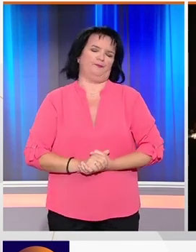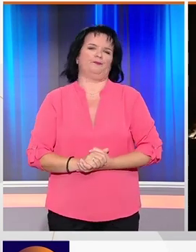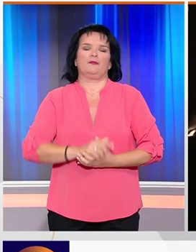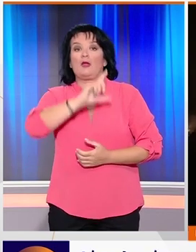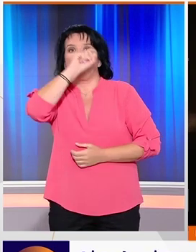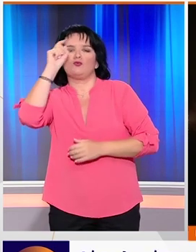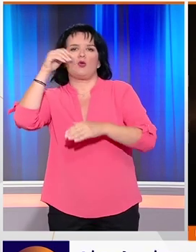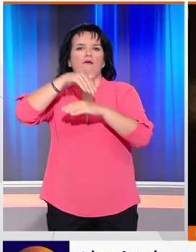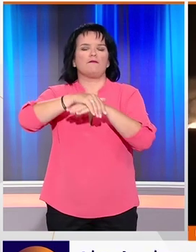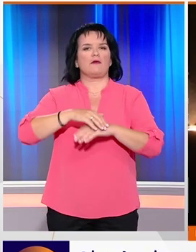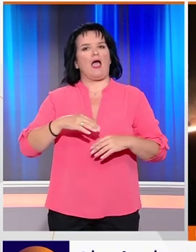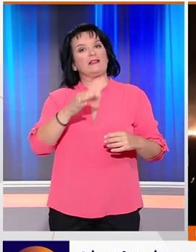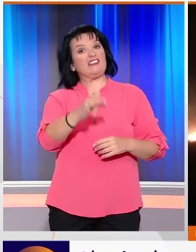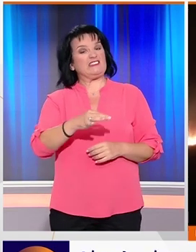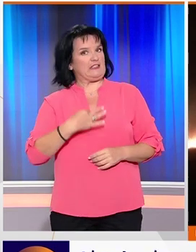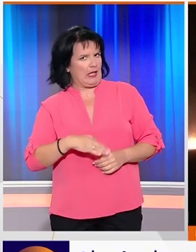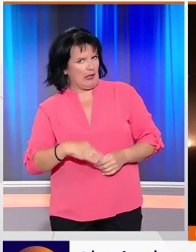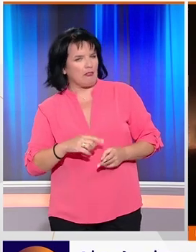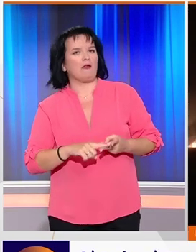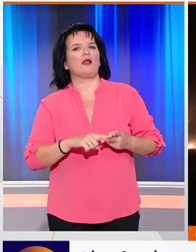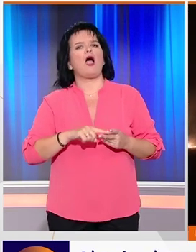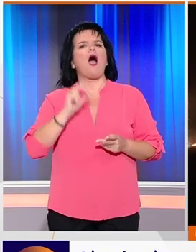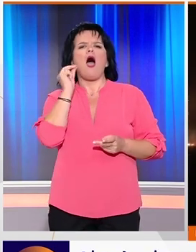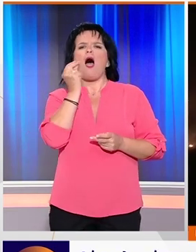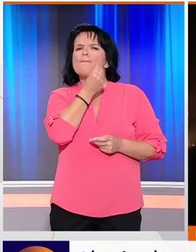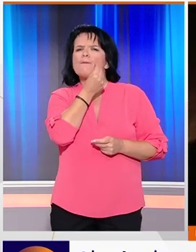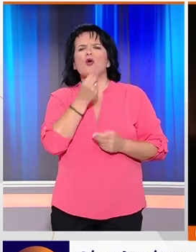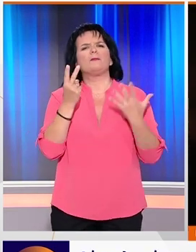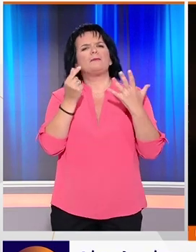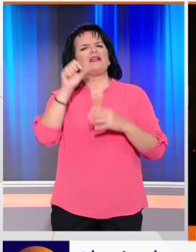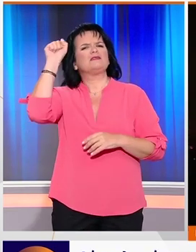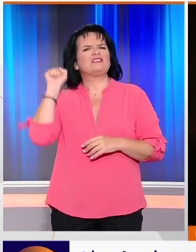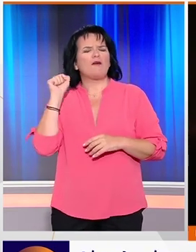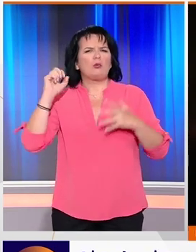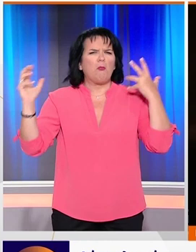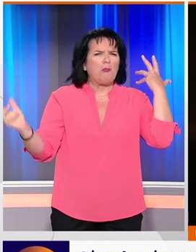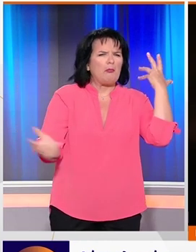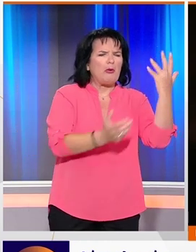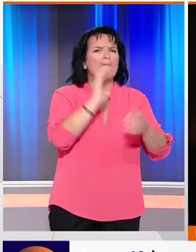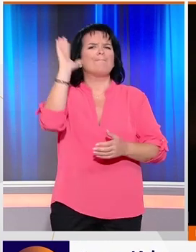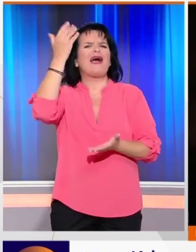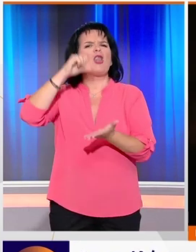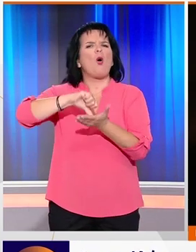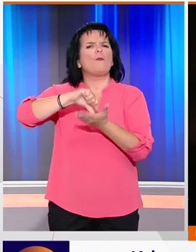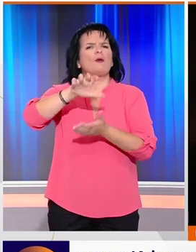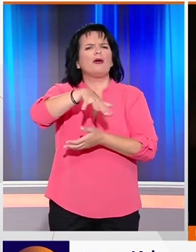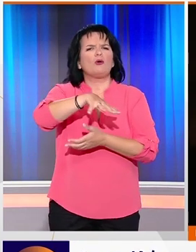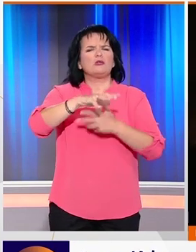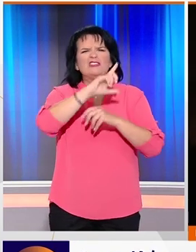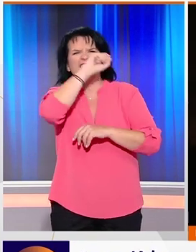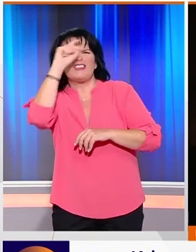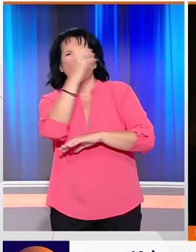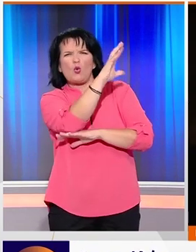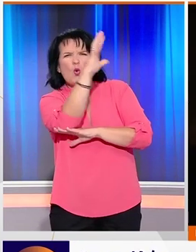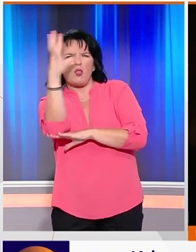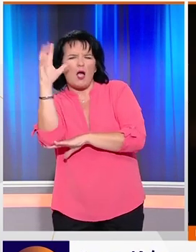Δύσκολη νύχτα και στα Κύθυρα, όπου στις 7.30 το απόγευμα του Σαββάτου, εκδηλώθηκε μεγάλη φωτιά στην περιοχή Παλαιόπολη, με τις φλόγες να καίνε σε δύσβατη